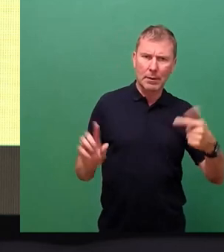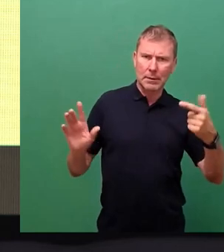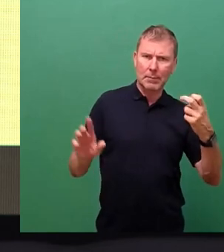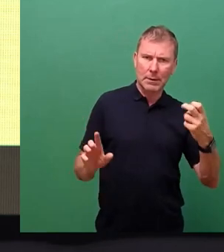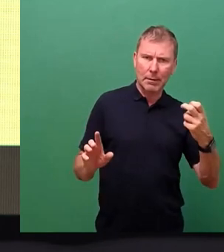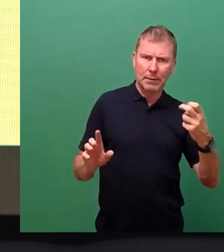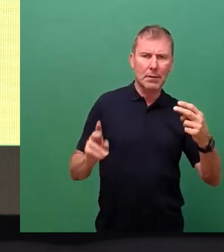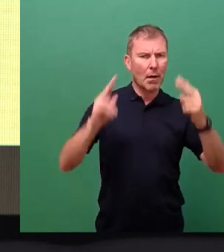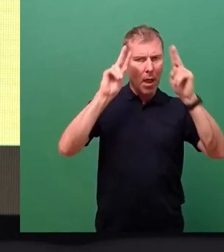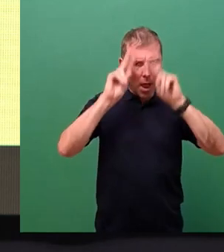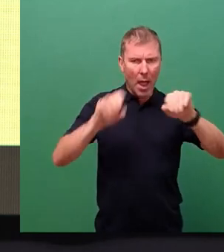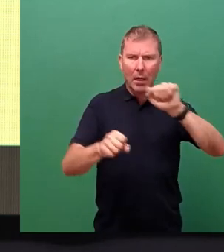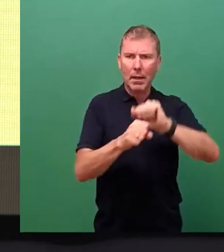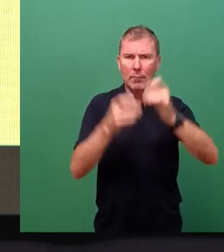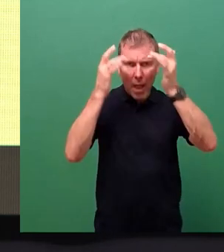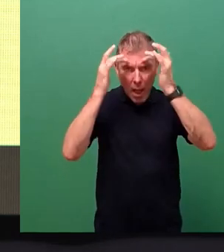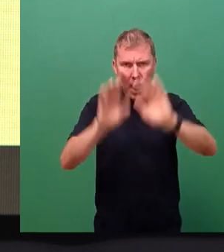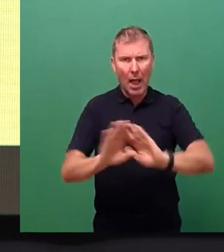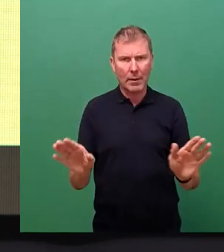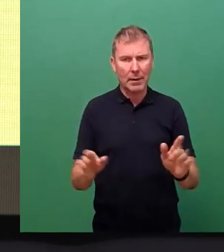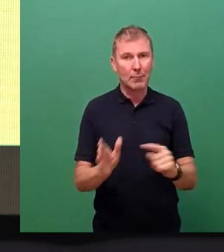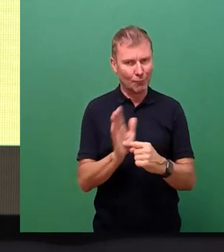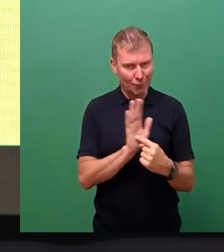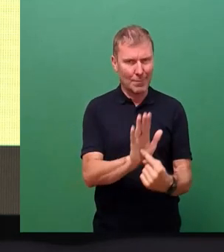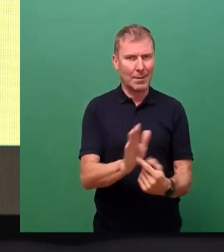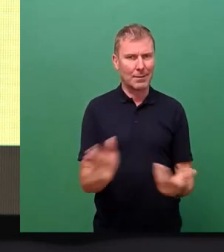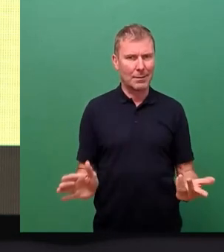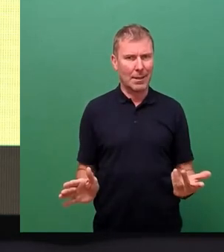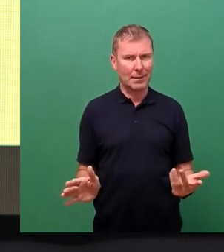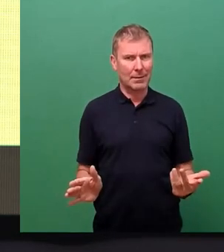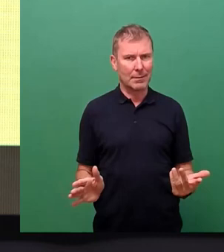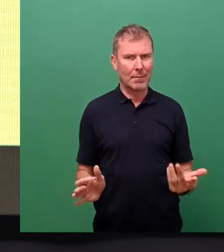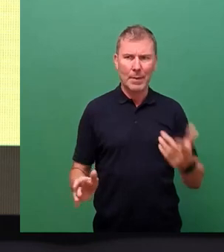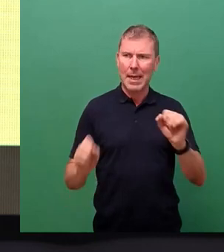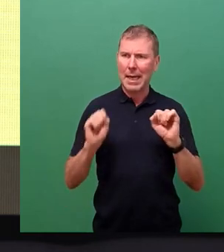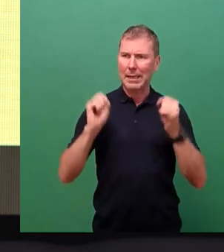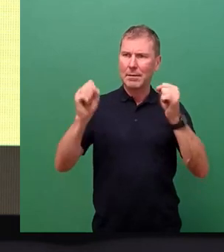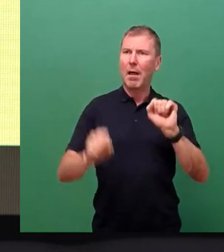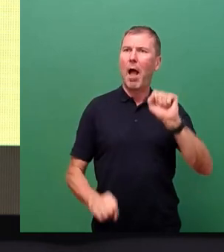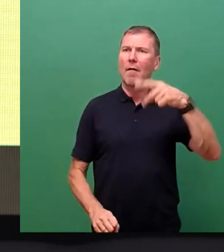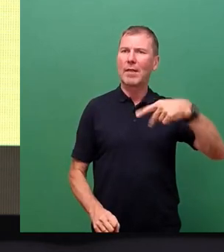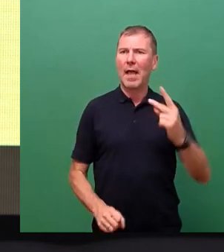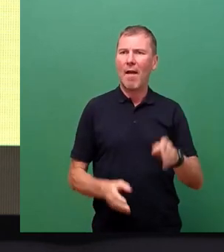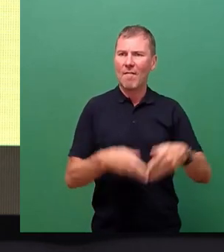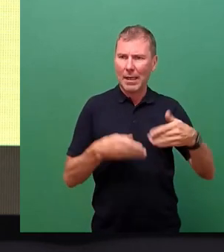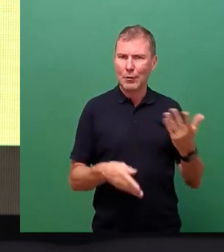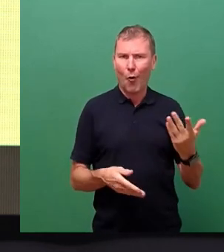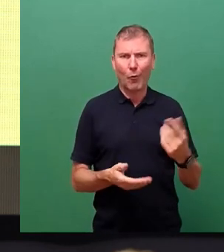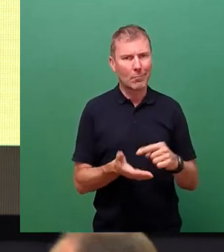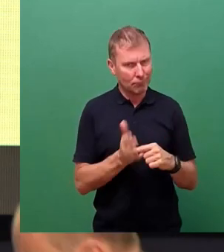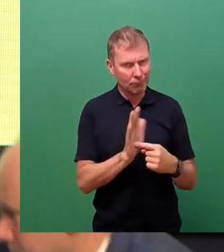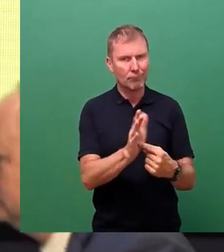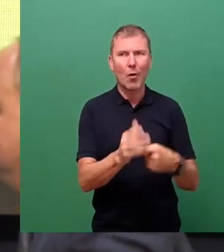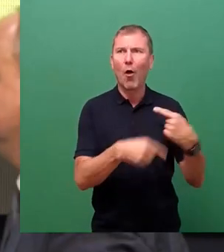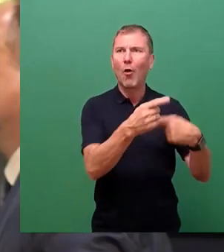bekennen. Zeigt es doch, dass die entsprechenden Initiativen der AfD-Fraktion doch Wirkung zeigen und Sie diese